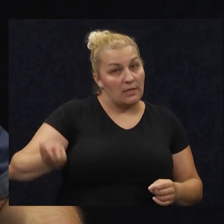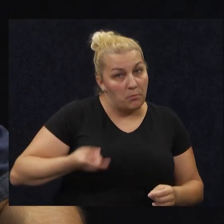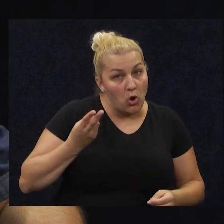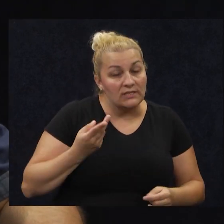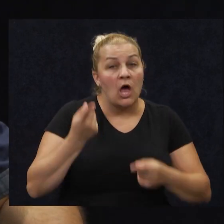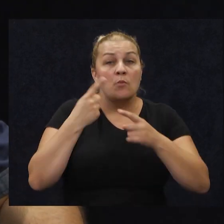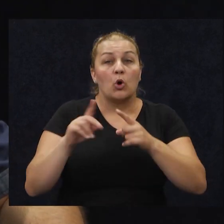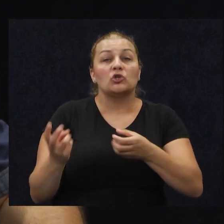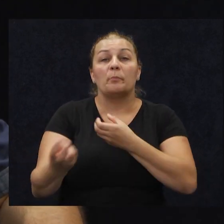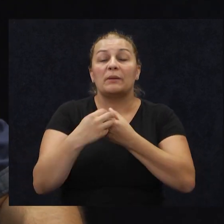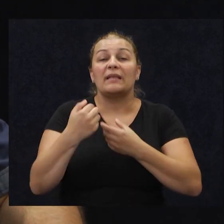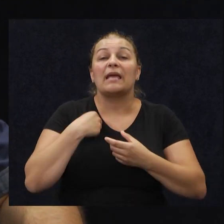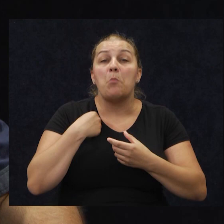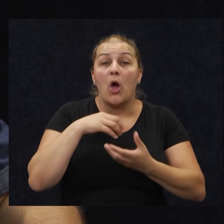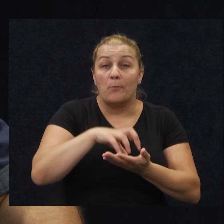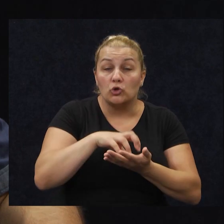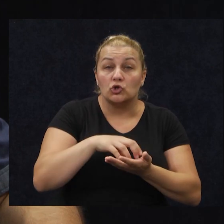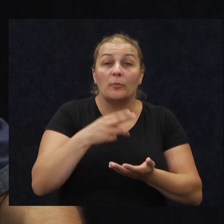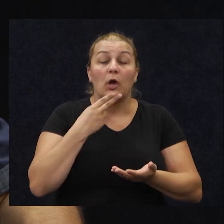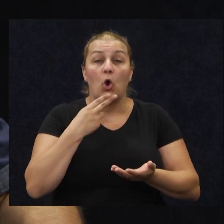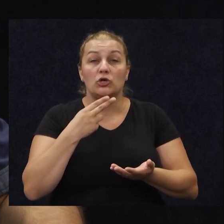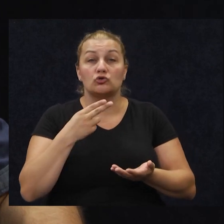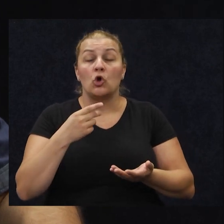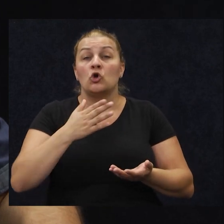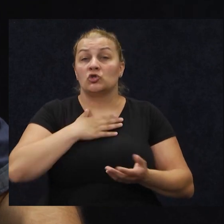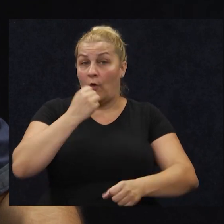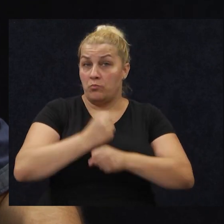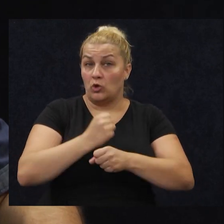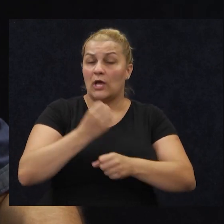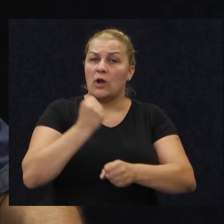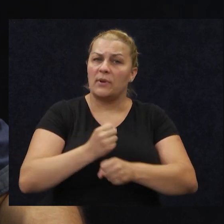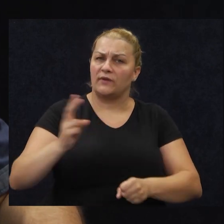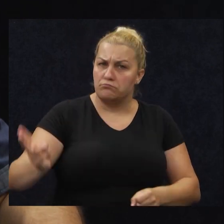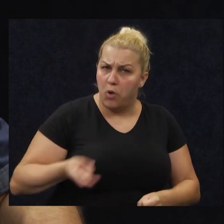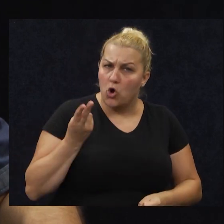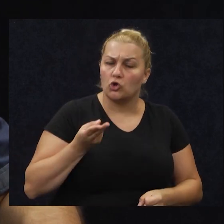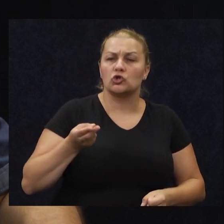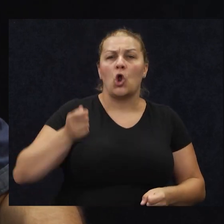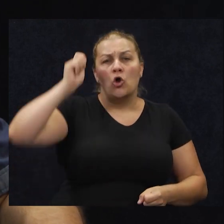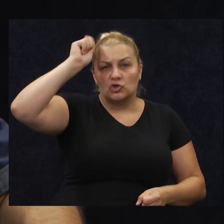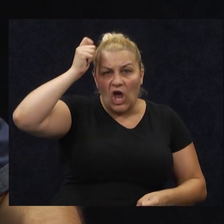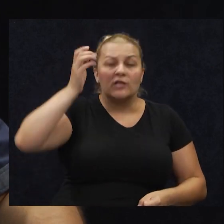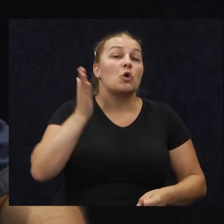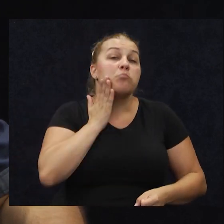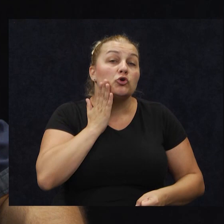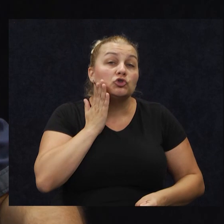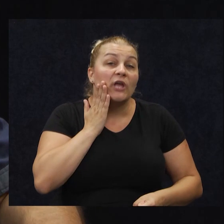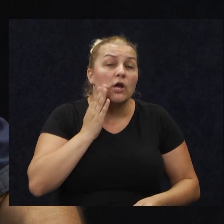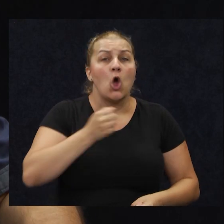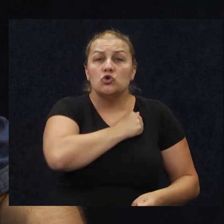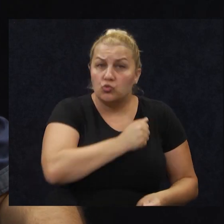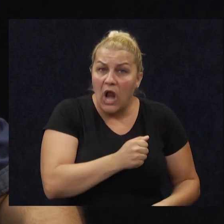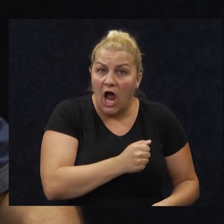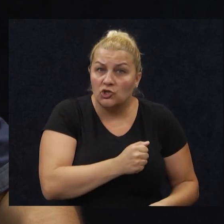pripatnike moje postrojeve, koji su svoje poslo odratili ponosno, časno, pošteno, junački,